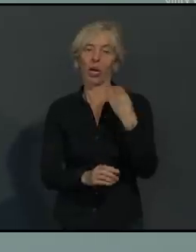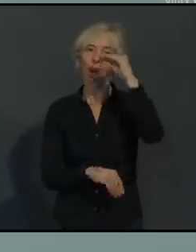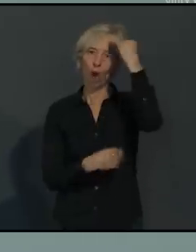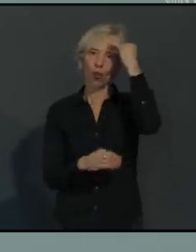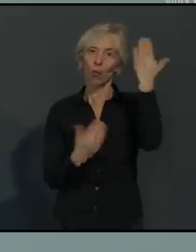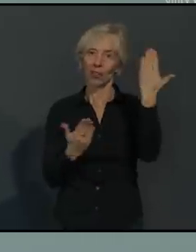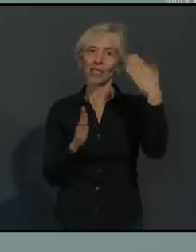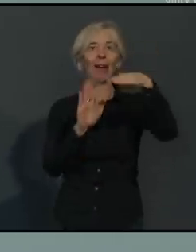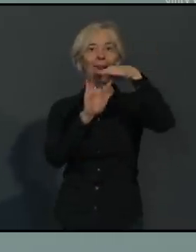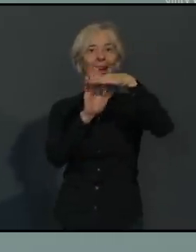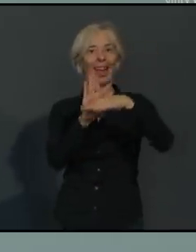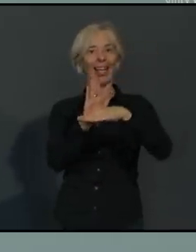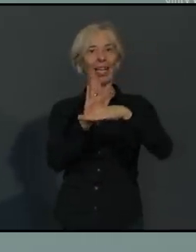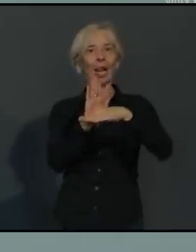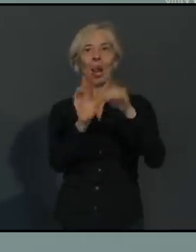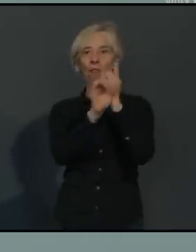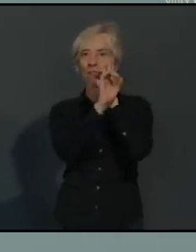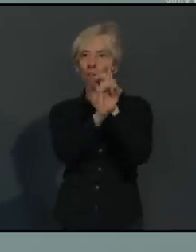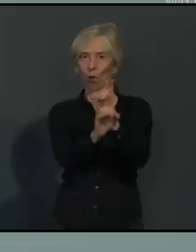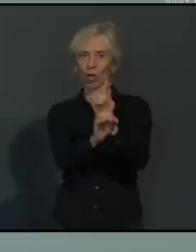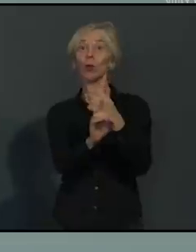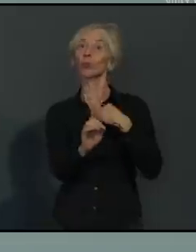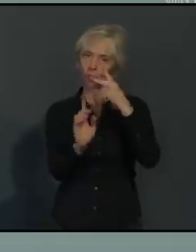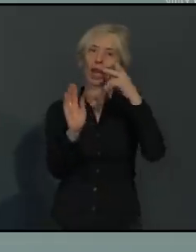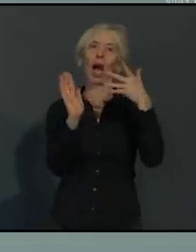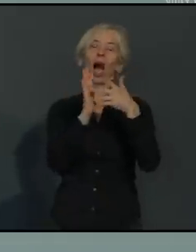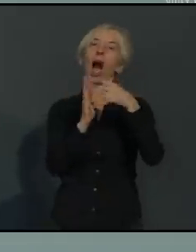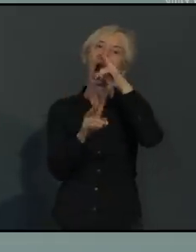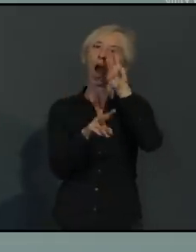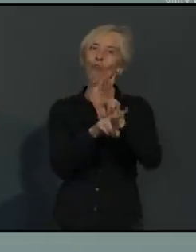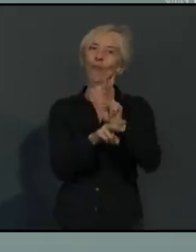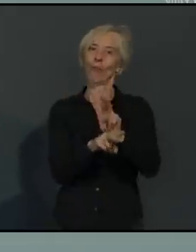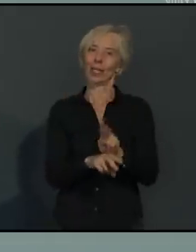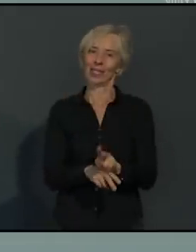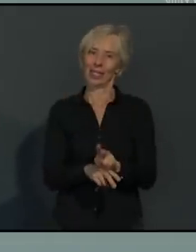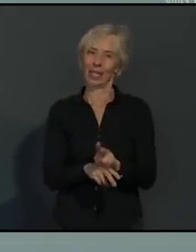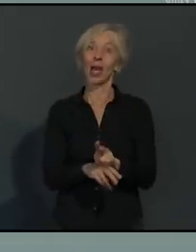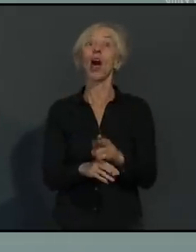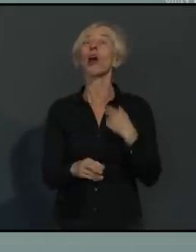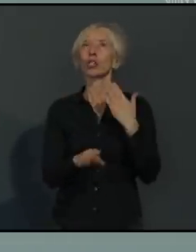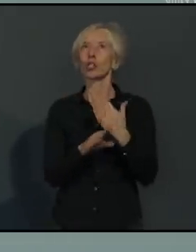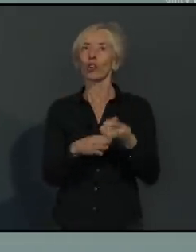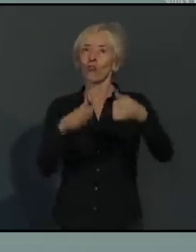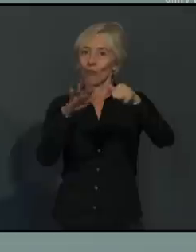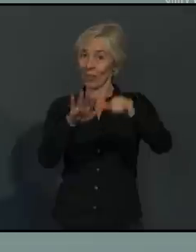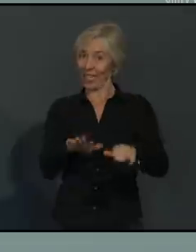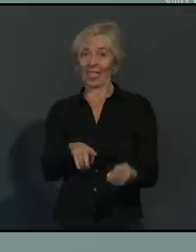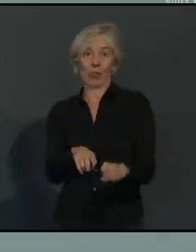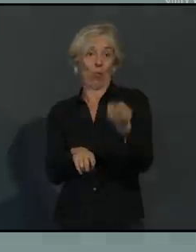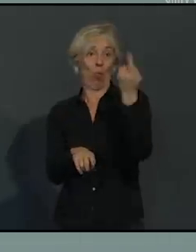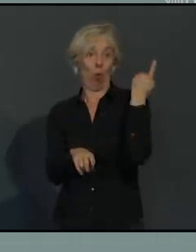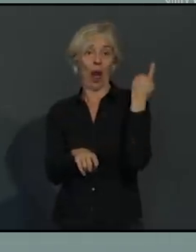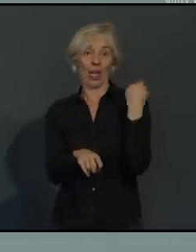Was bedeutet das für die Corona-Pandemie? Vor einem halben Jahr war ich schon hier gestanden, da habe ich Ähnliches gesagt. Wir müssen hier die Entwicklung der